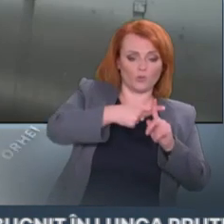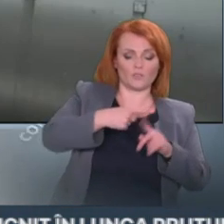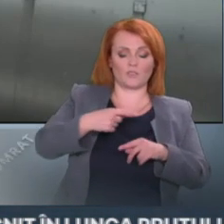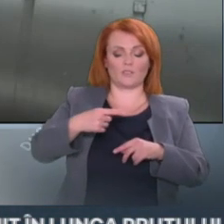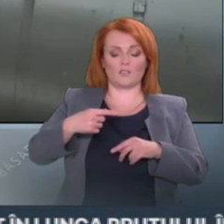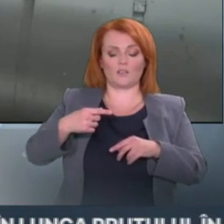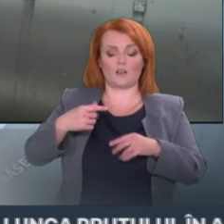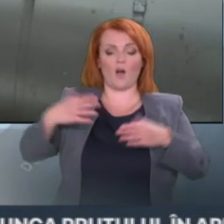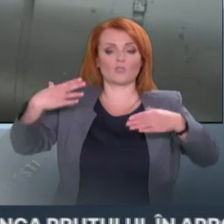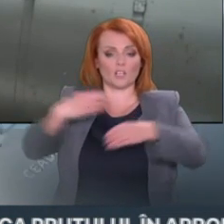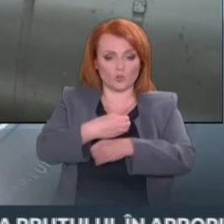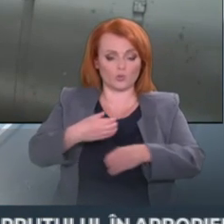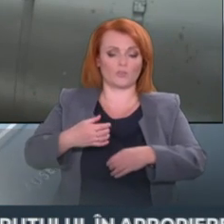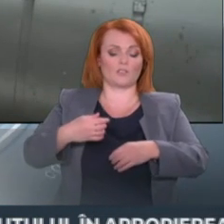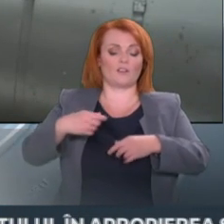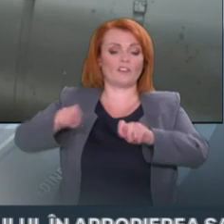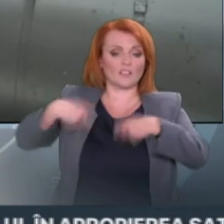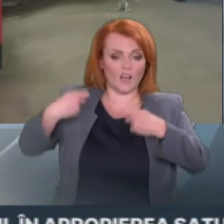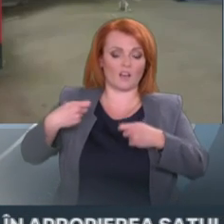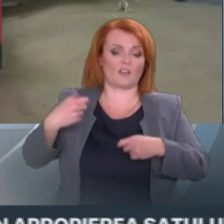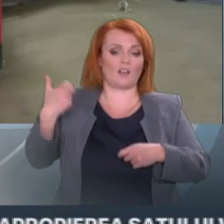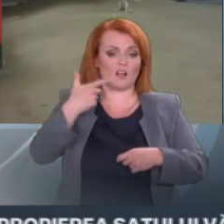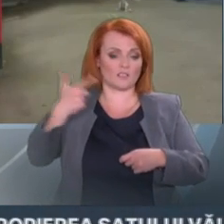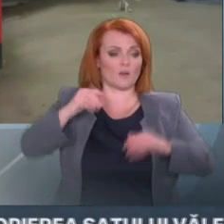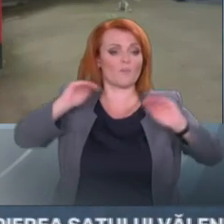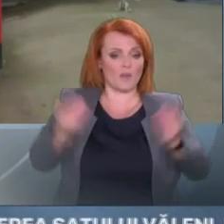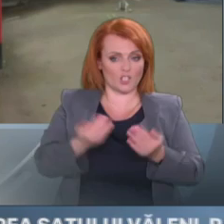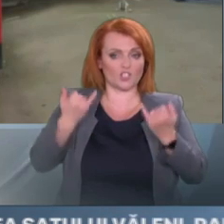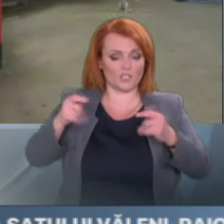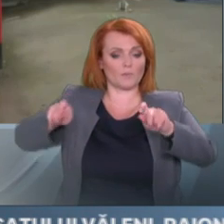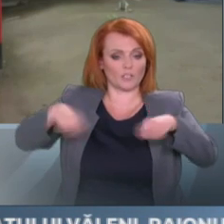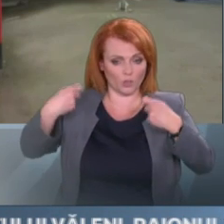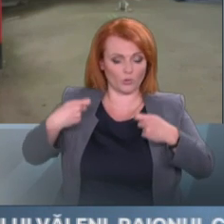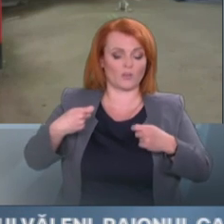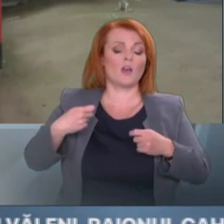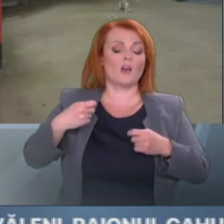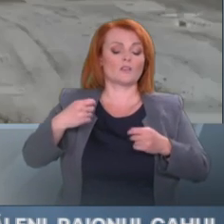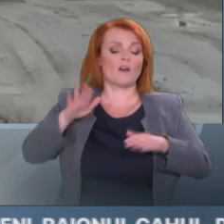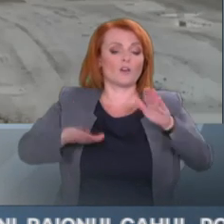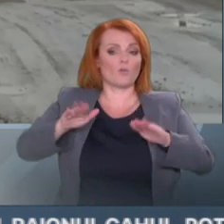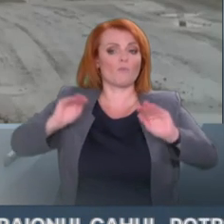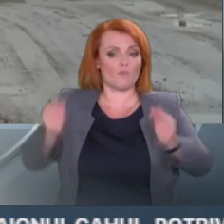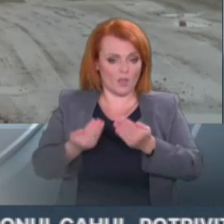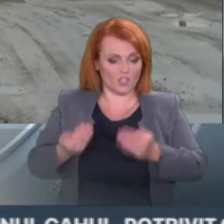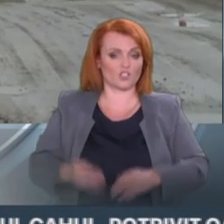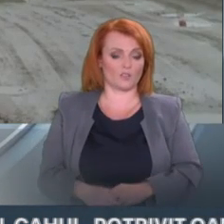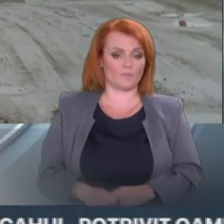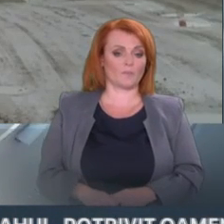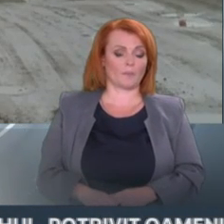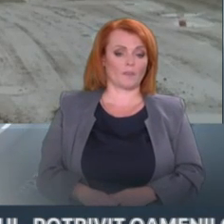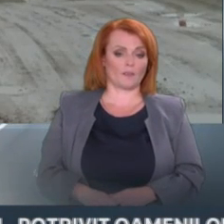rezervate pentru Republica Moldova pe care lună. Noi avem o scădere a acestor volumi pentru luna octombrie și în același timp noi